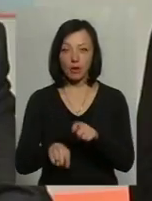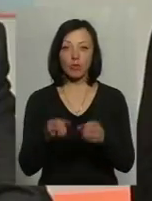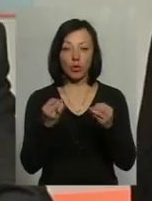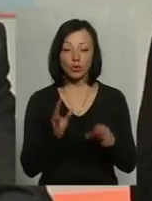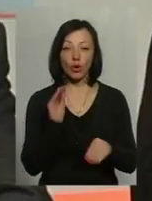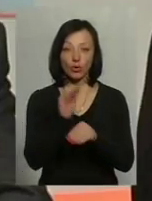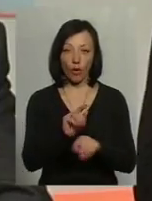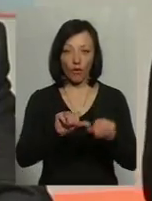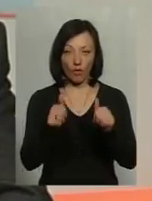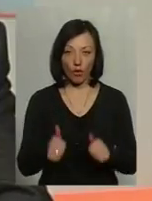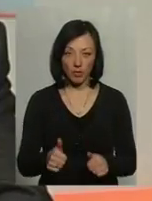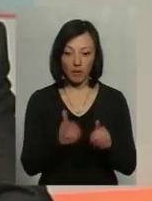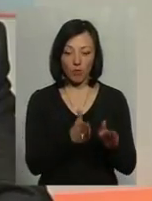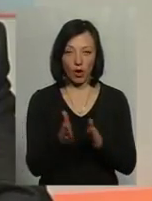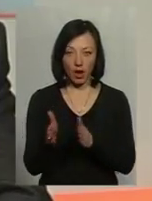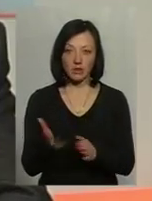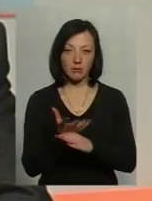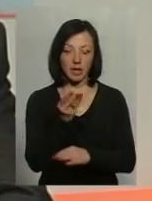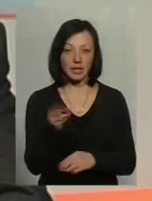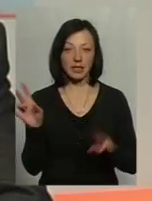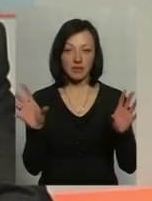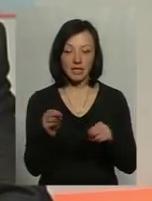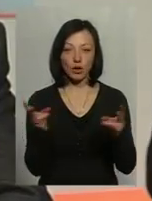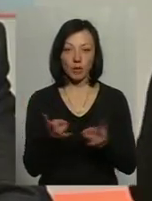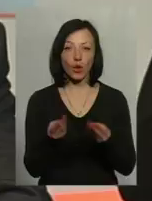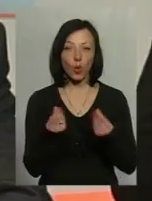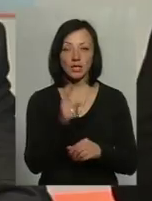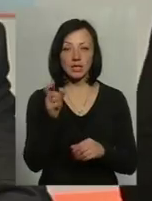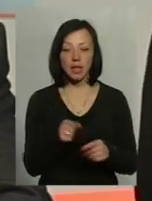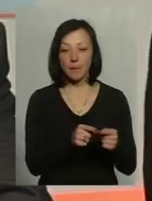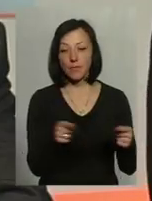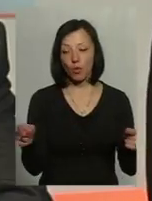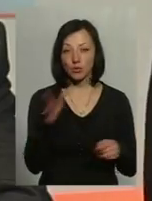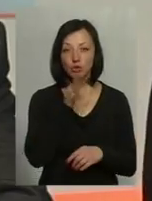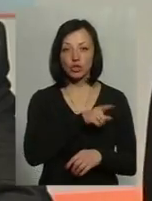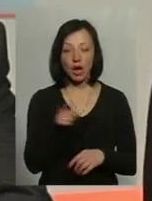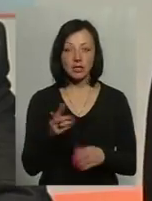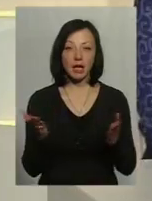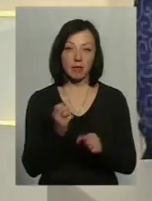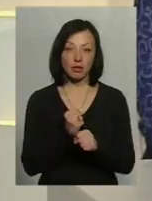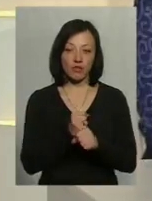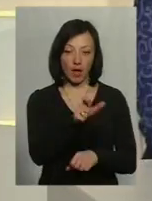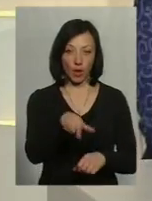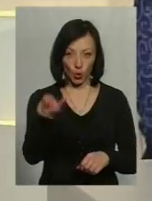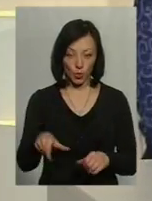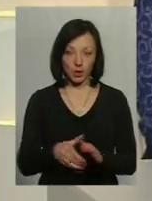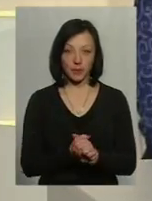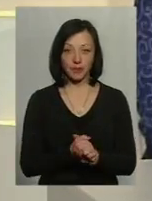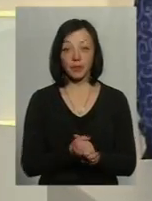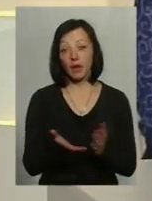оформили в установному порядку і сплатили всі необхідні кошти за той проміжок часу, який працювали ці працівники.